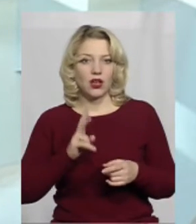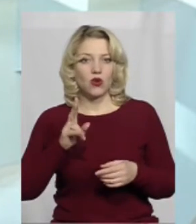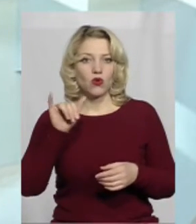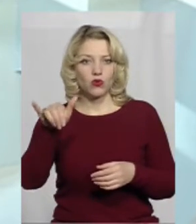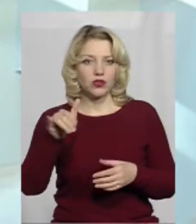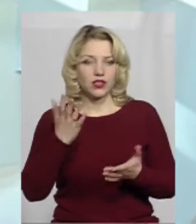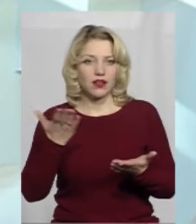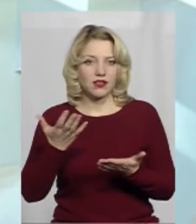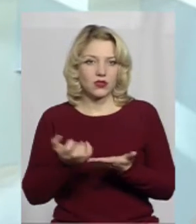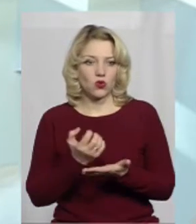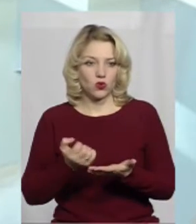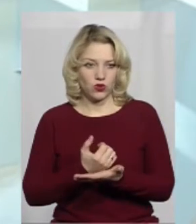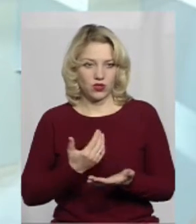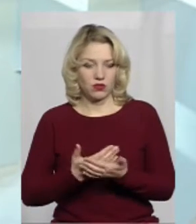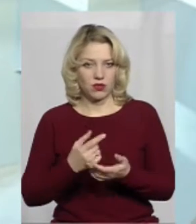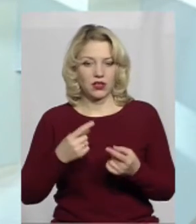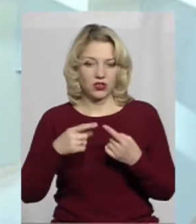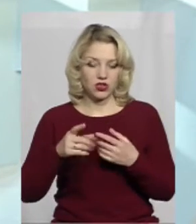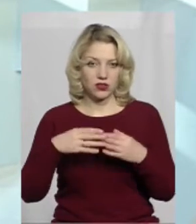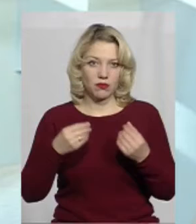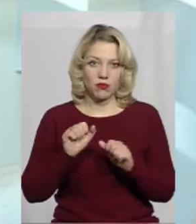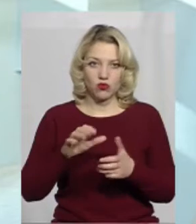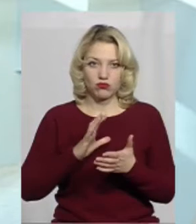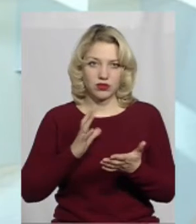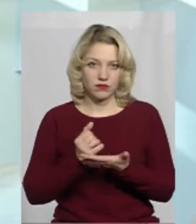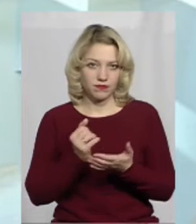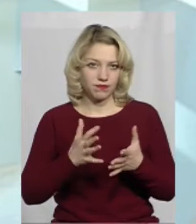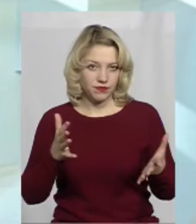доходу. Тобто, інша людина, там, інша сім'я, можливо, да.